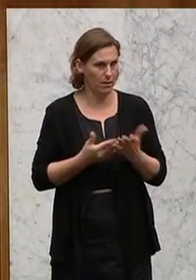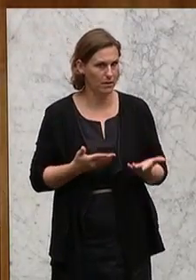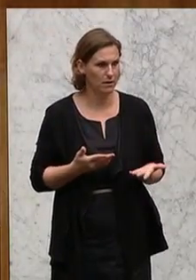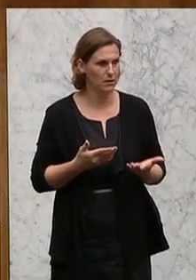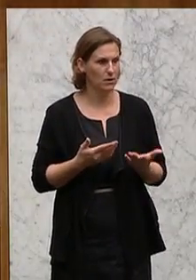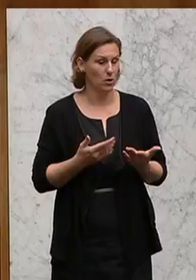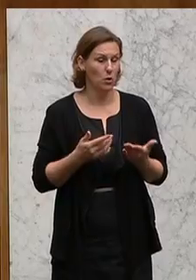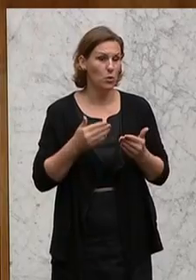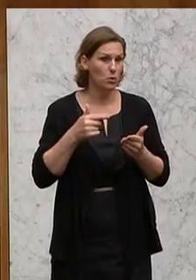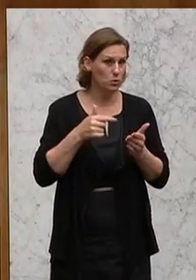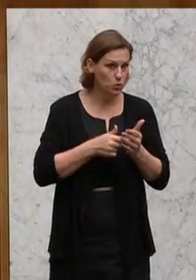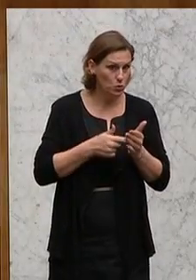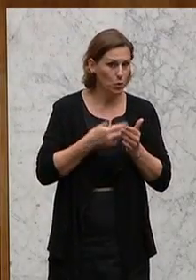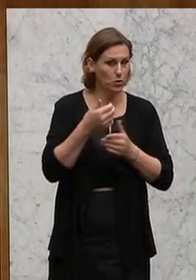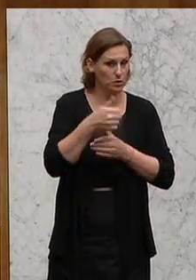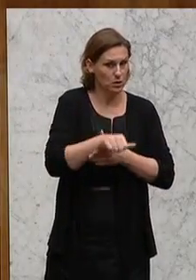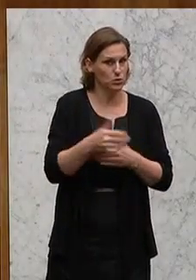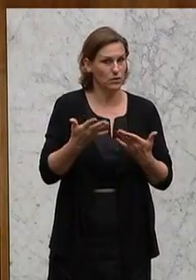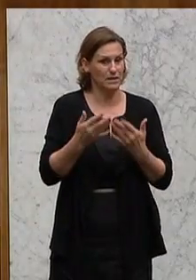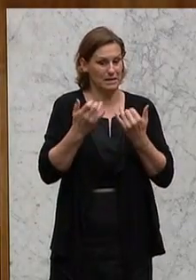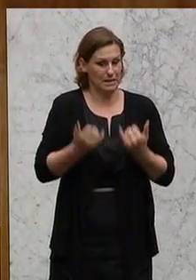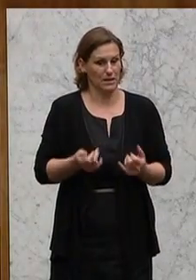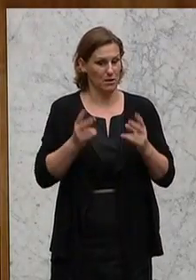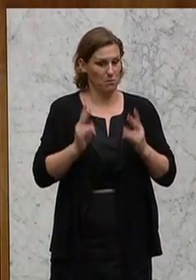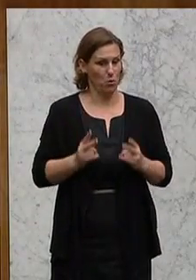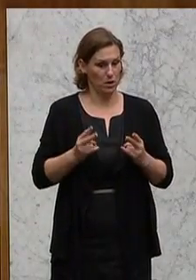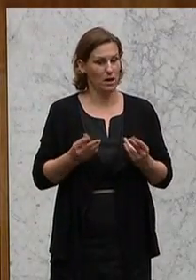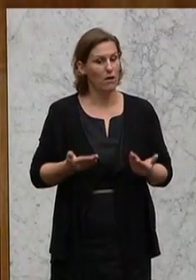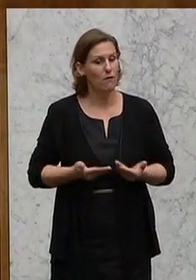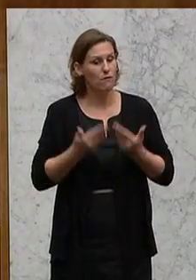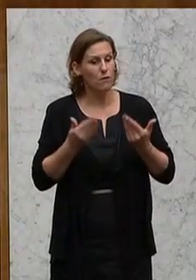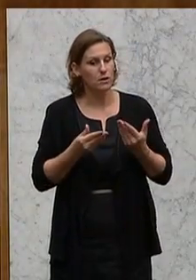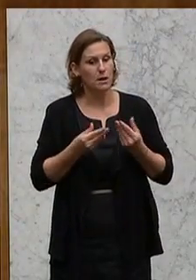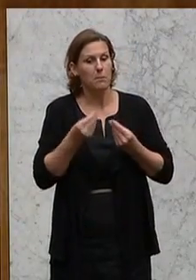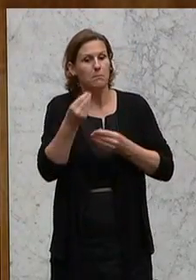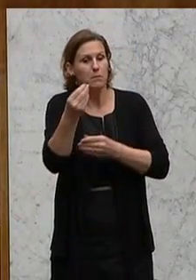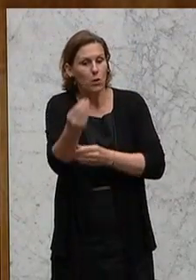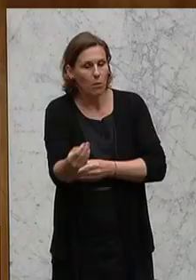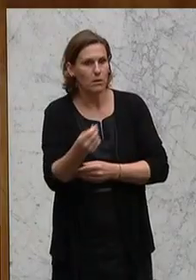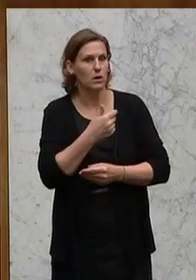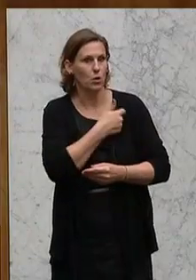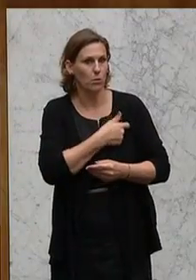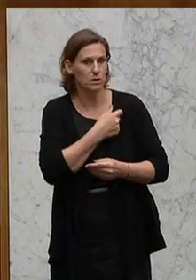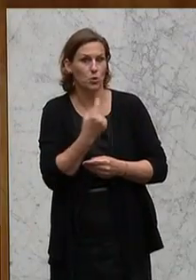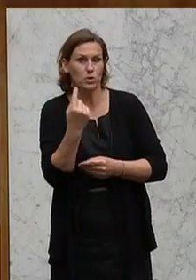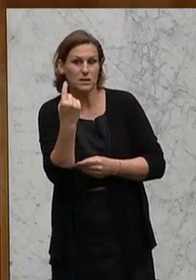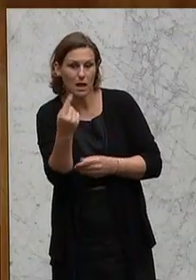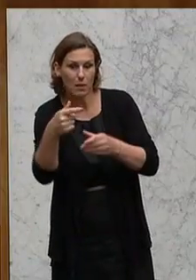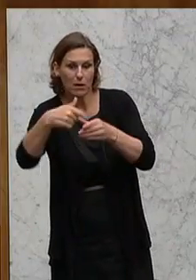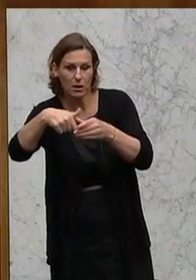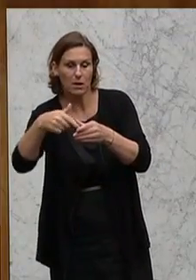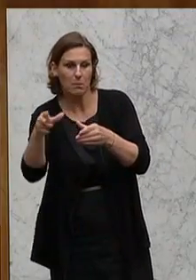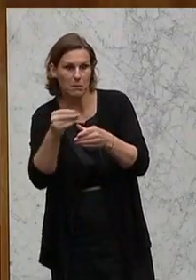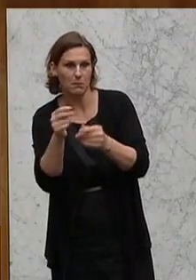Banane ist, ist, dass es jetzt möglich ist, dass Förderempfänger in den Kommissionen über die Förderentscheidungen mitbestimmen,